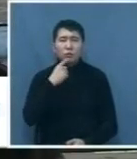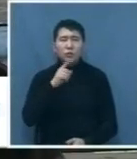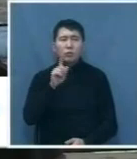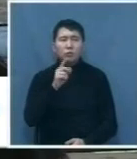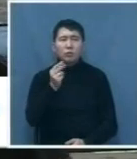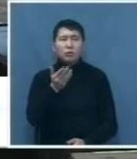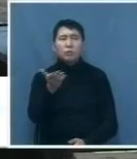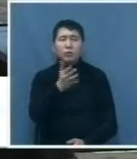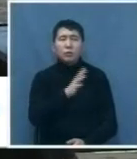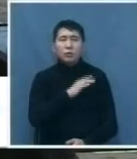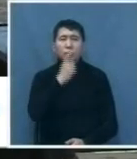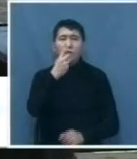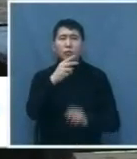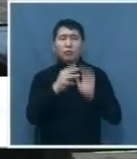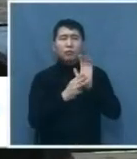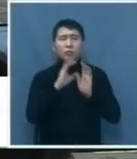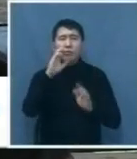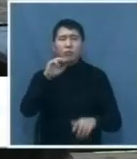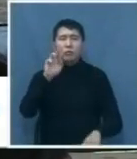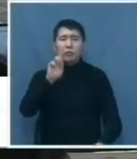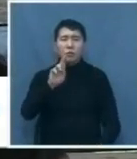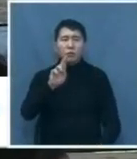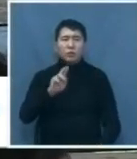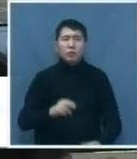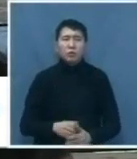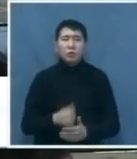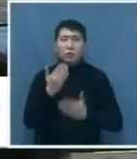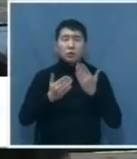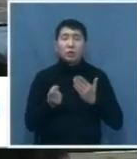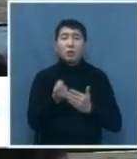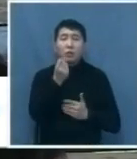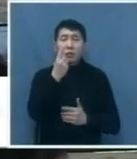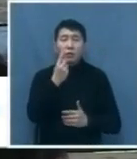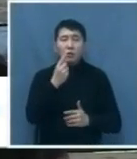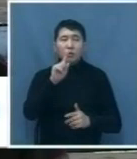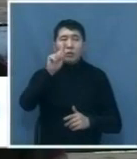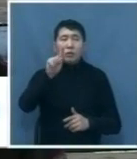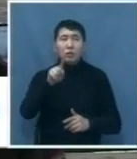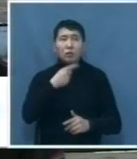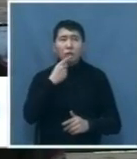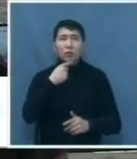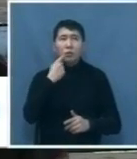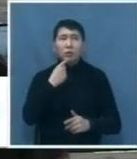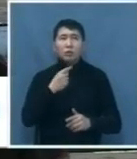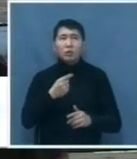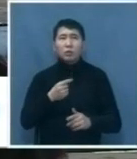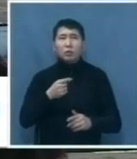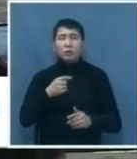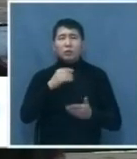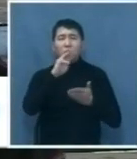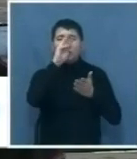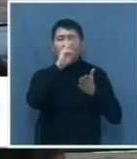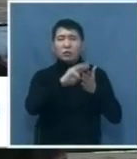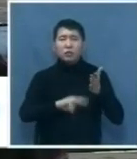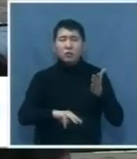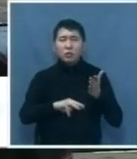правонарушения. Это 128-я статья. При выявлении таких нарушителей мы привлекаем к административной ответственности, составляем протокол.